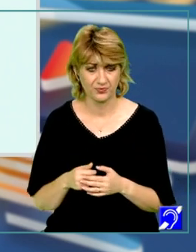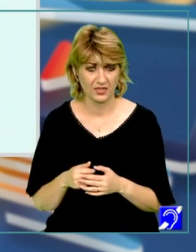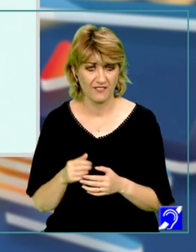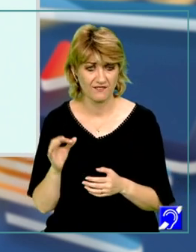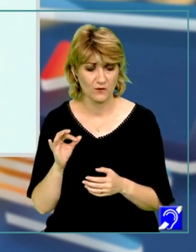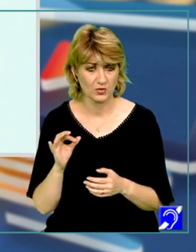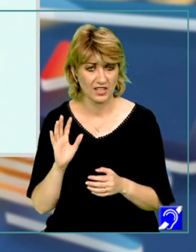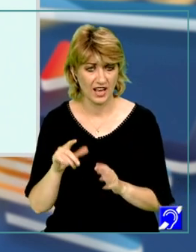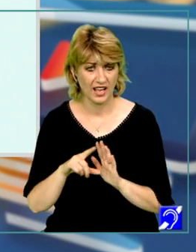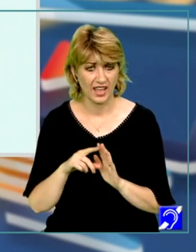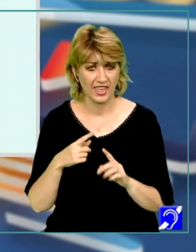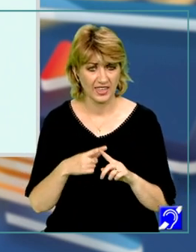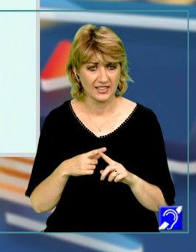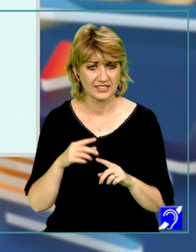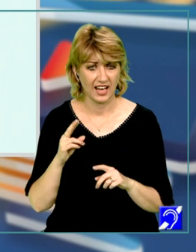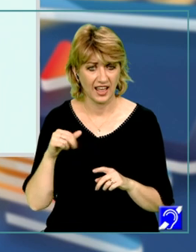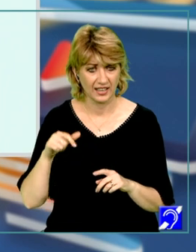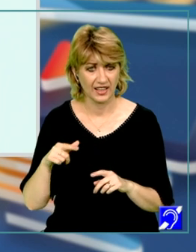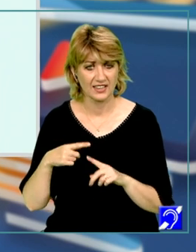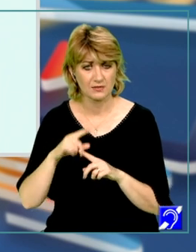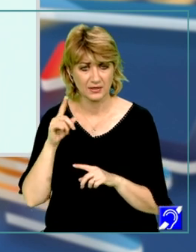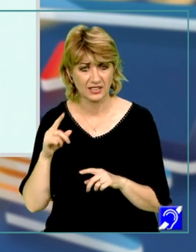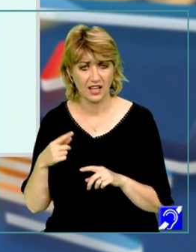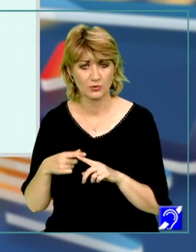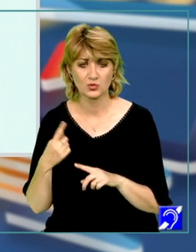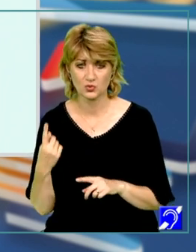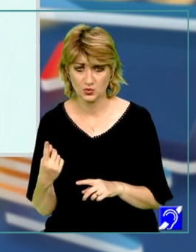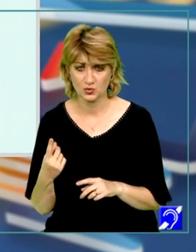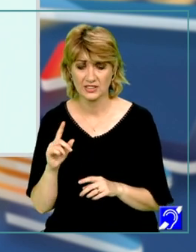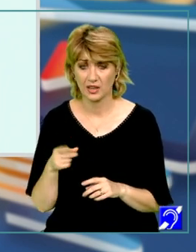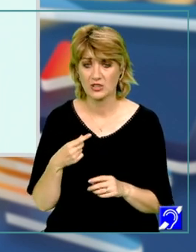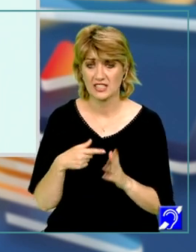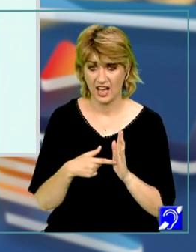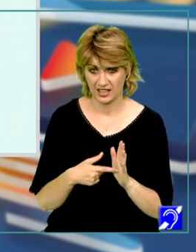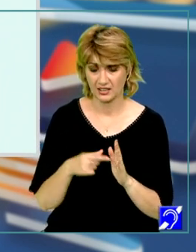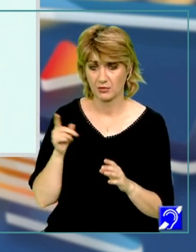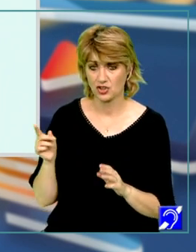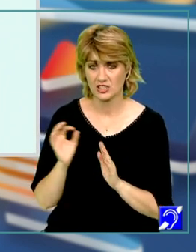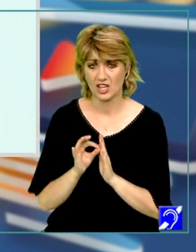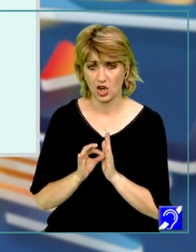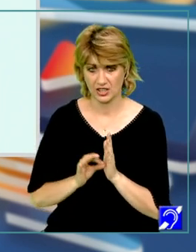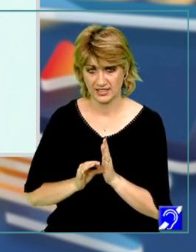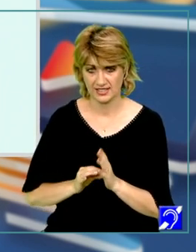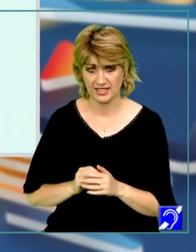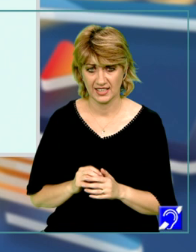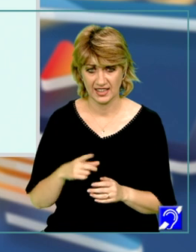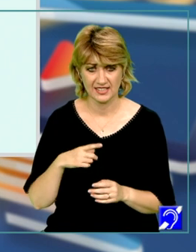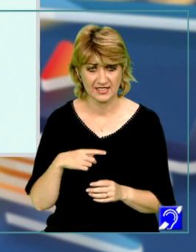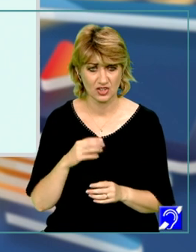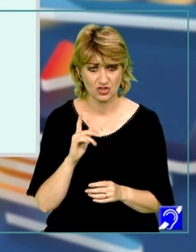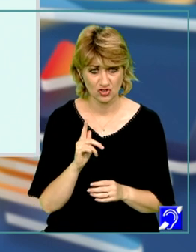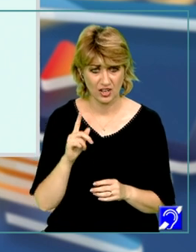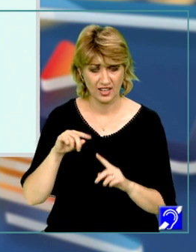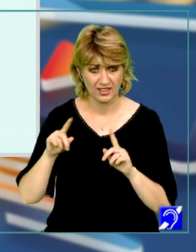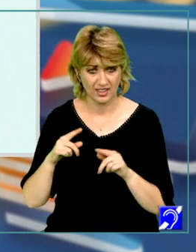legea f de x plus ln de x pătrat plus 1. Ceea ce trebuie să demonstrăm în aceste condiții este că g de